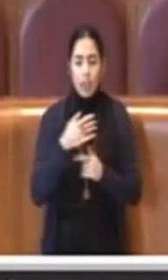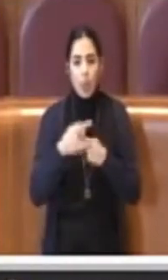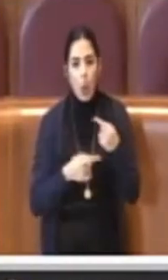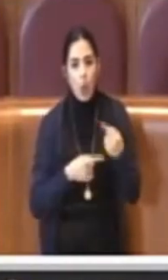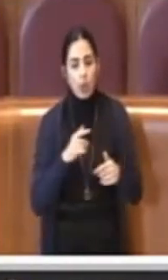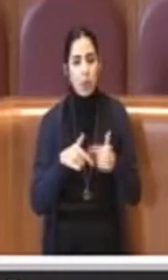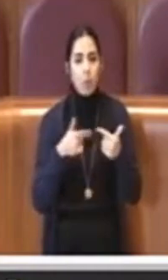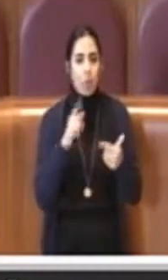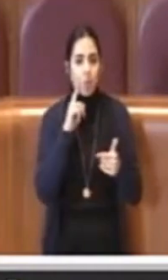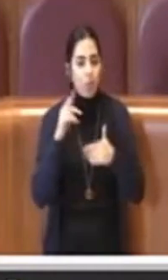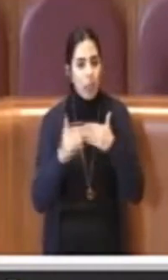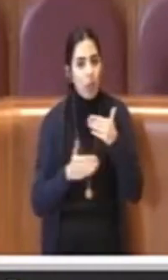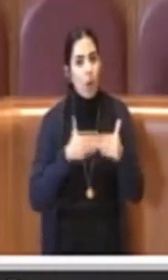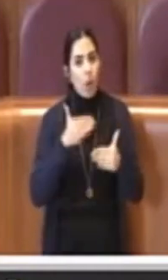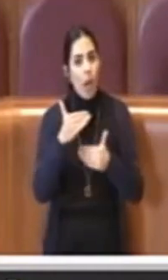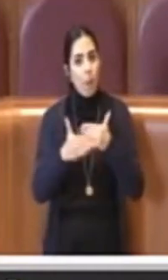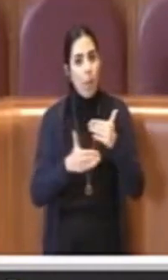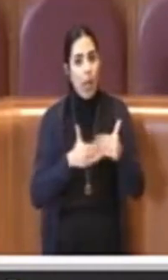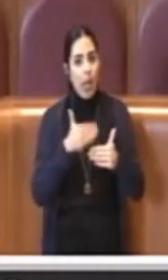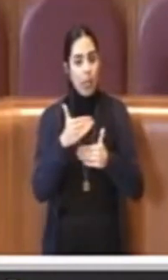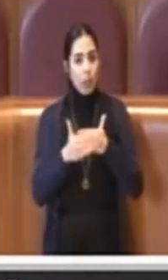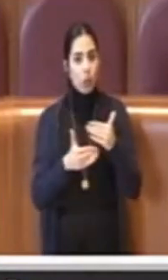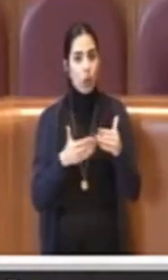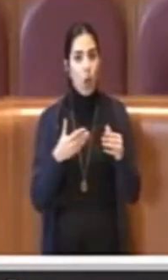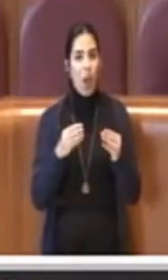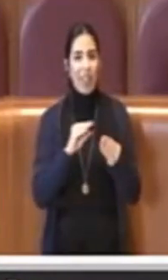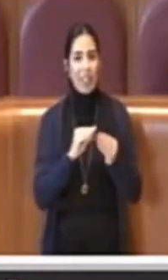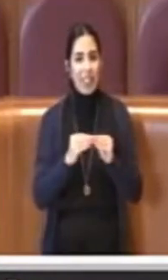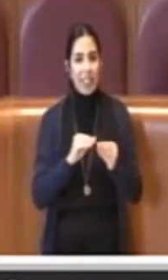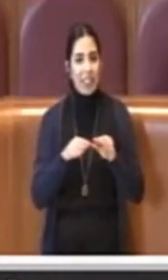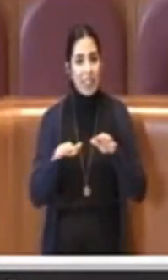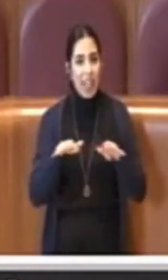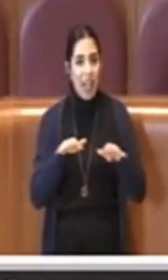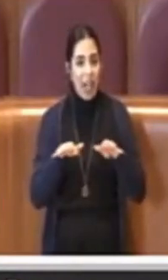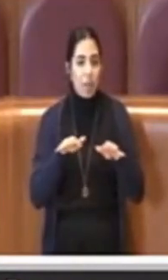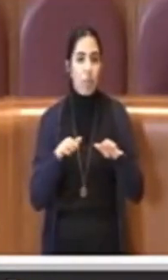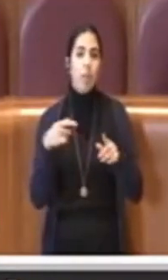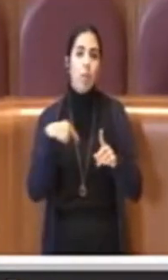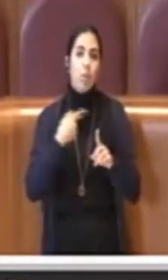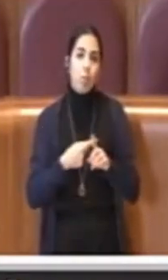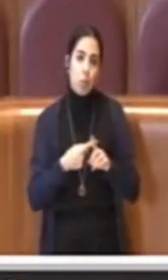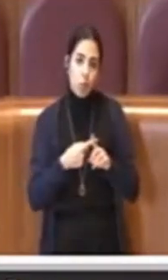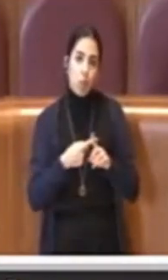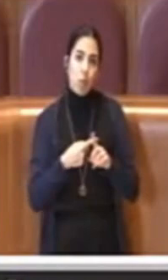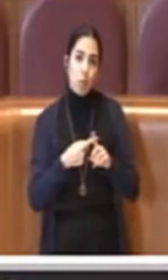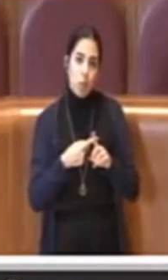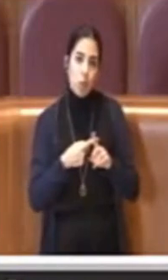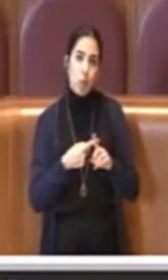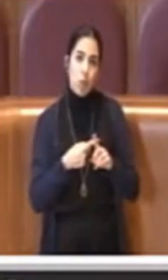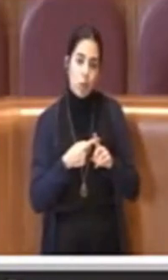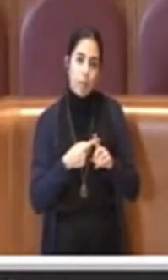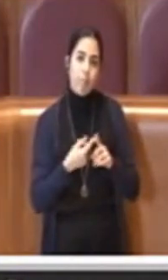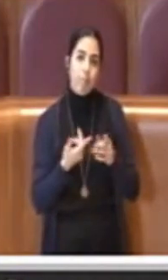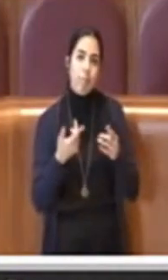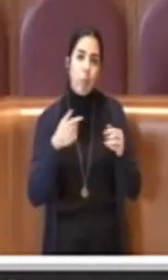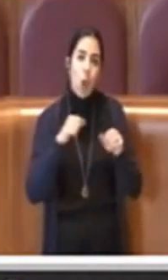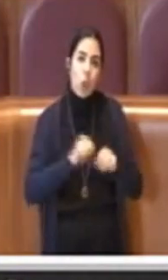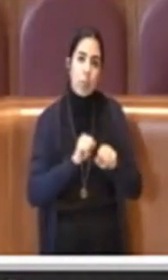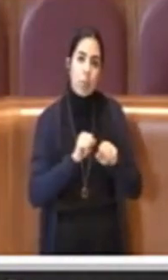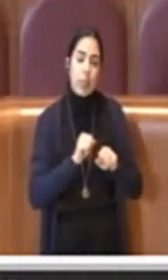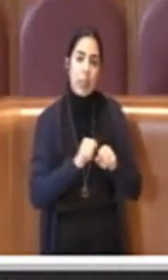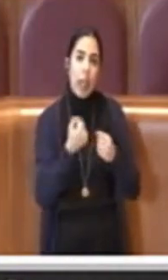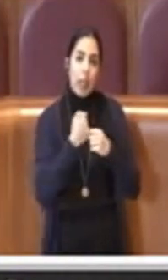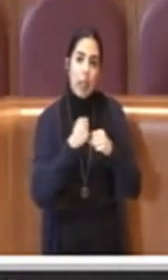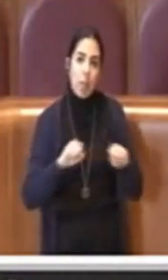'evoluzione di quelli che sono i sistemi e gli applicativi di democrazia digitale anche